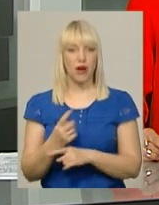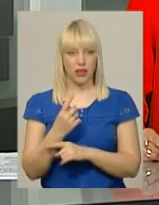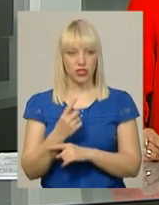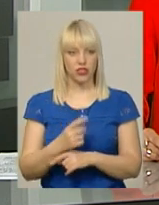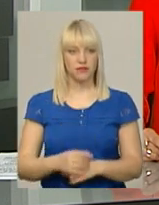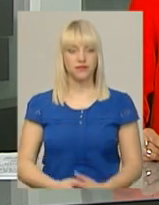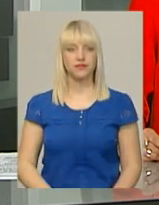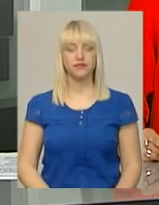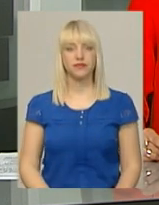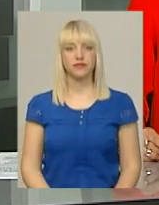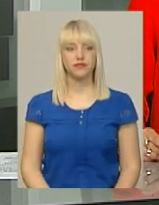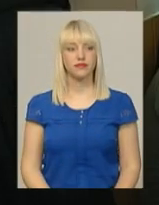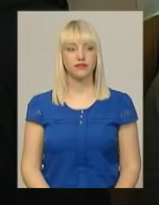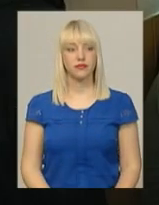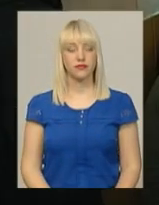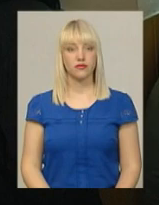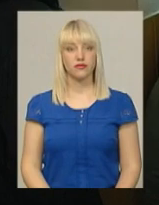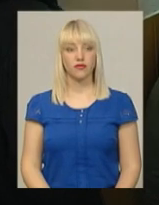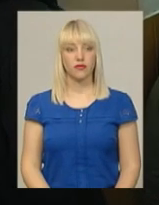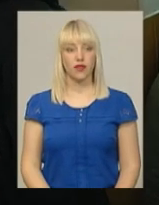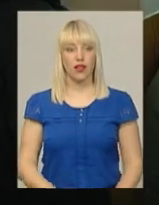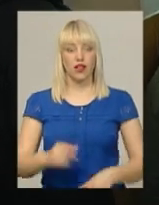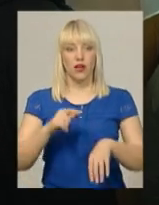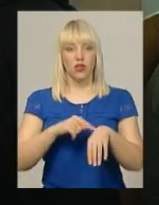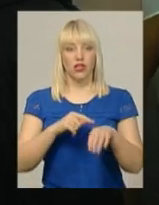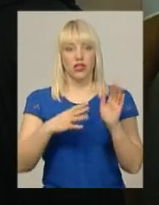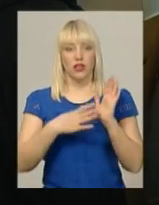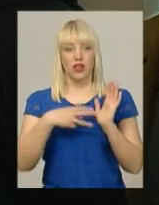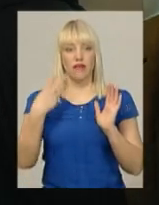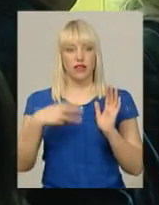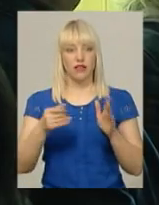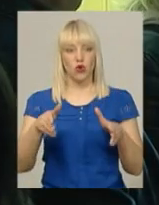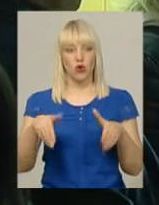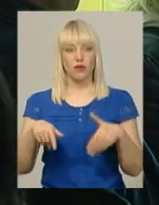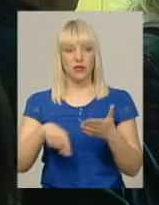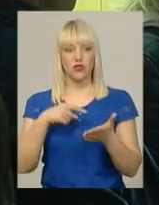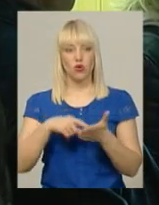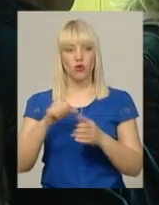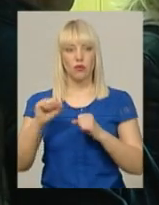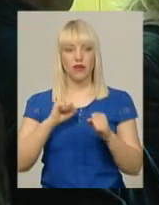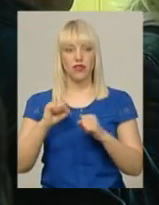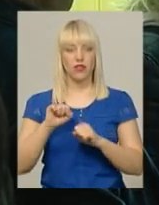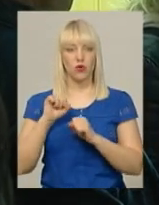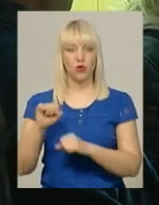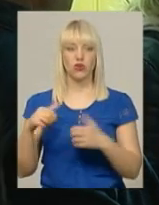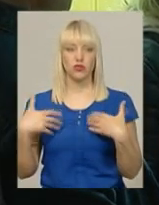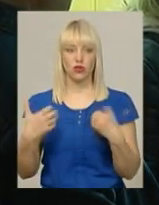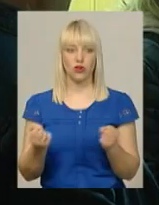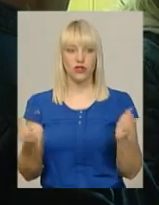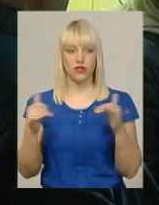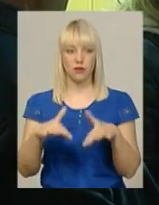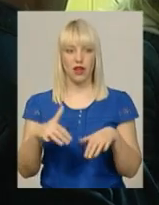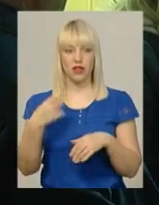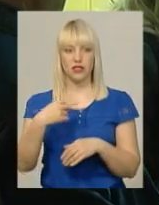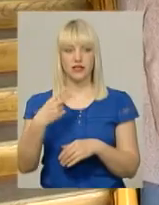Подробиці – далі в сюжеті. На годиннику 9.30 у коридорі міського управління охорони здоров'я зібралось понад